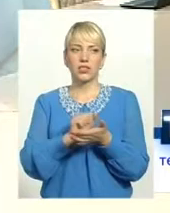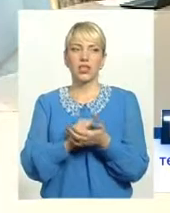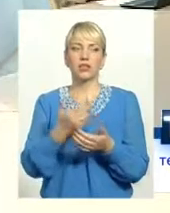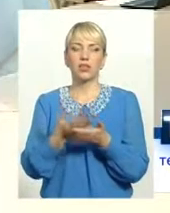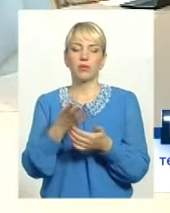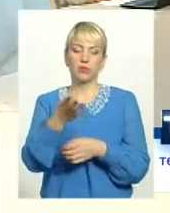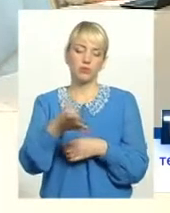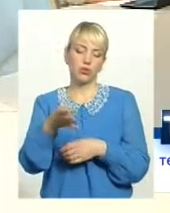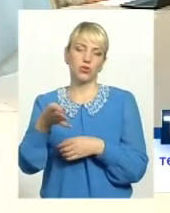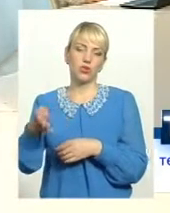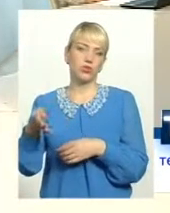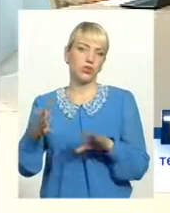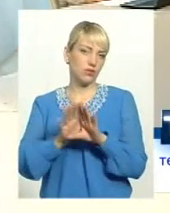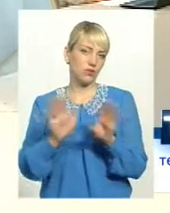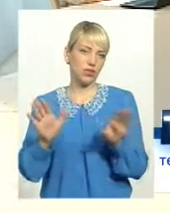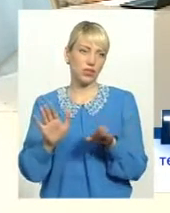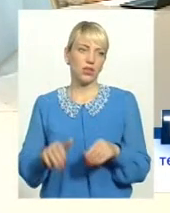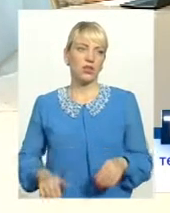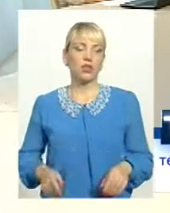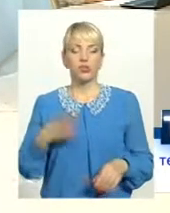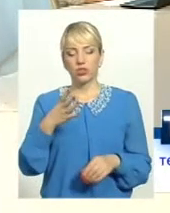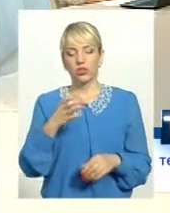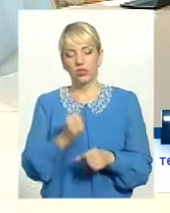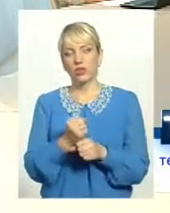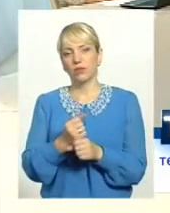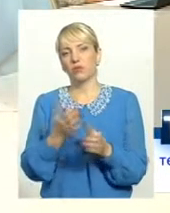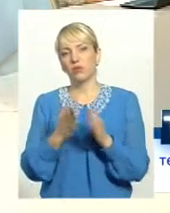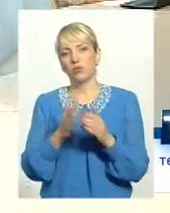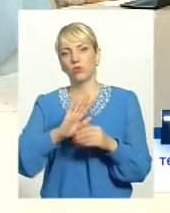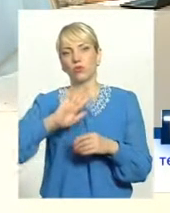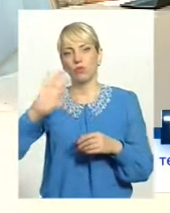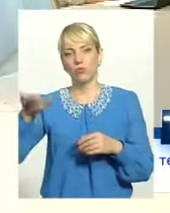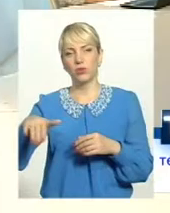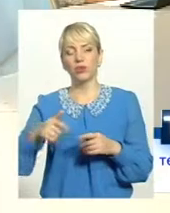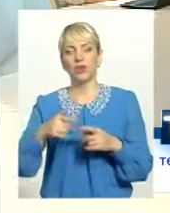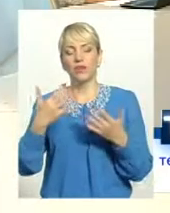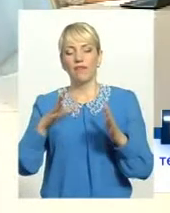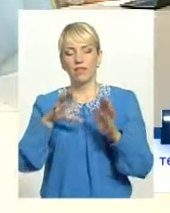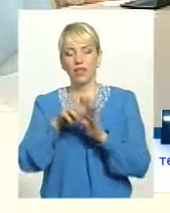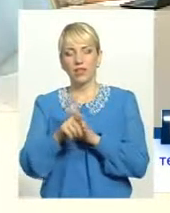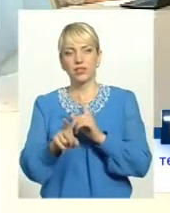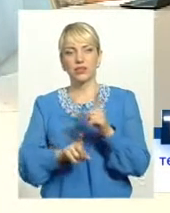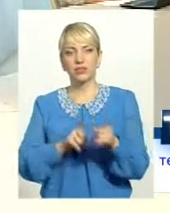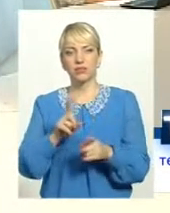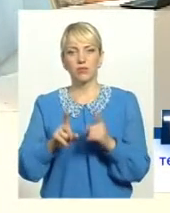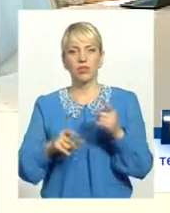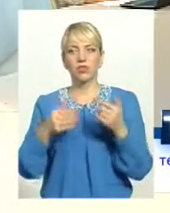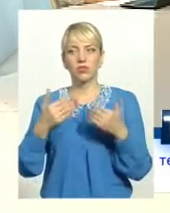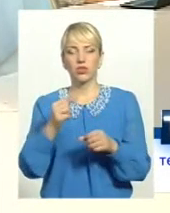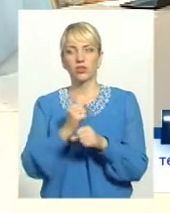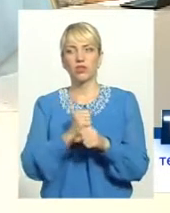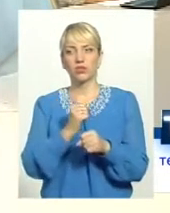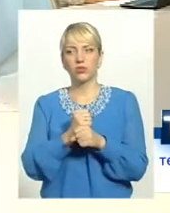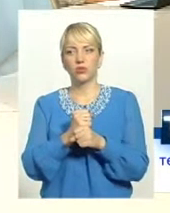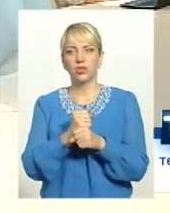4 години попрацював на будівництві і пішов додому. Так от, вже внесені зміни, на те, що вони працюють вже третій